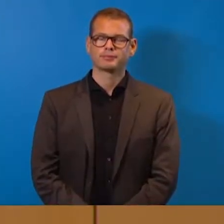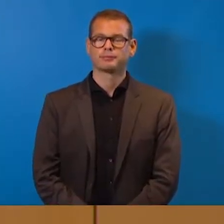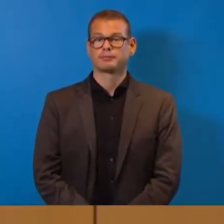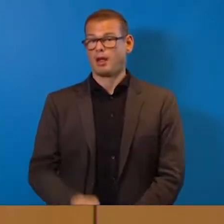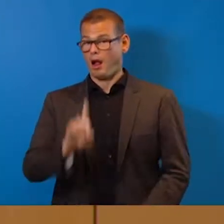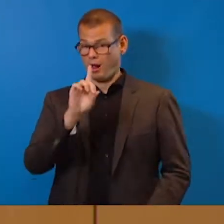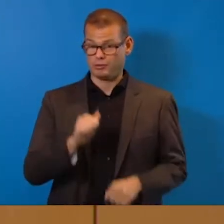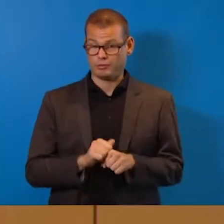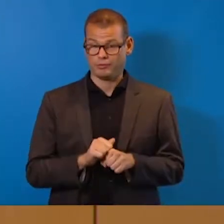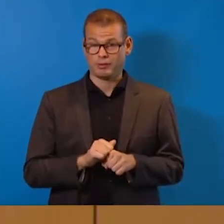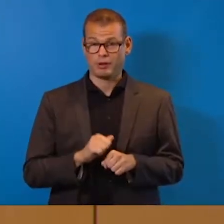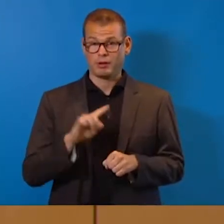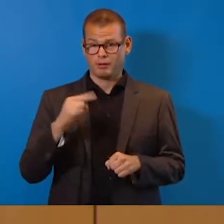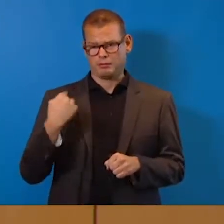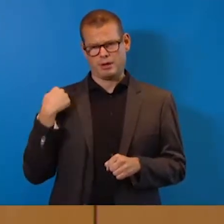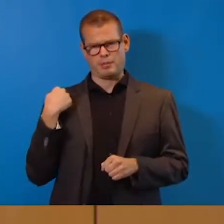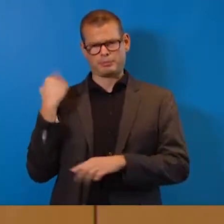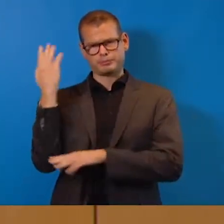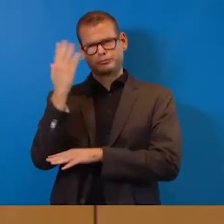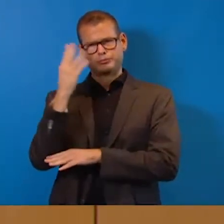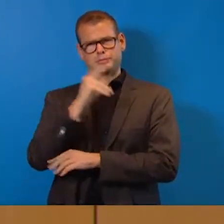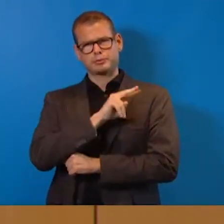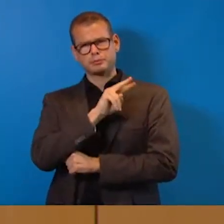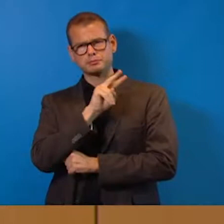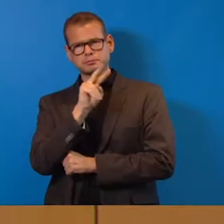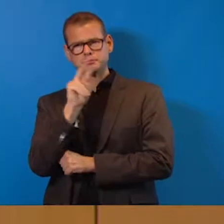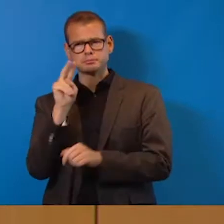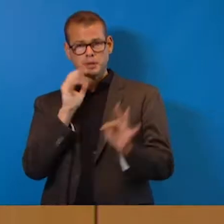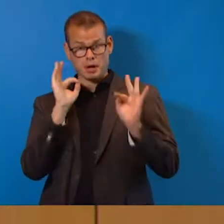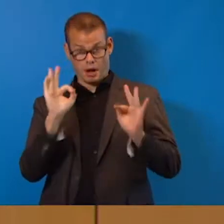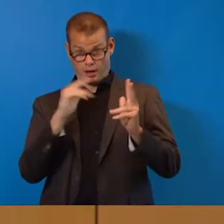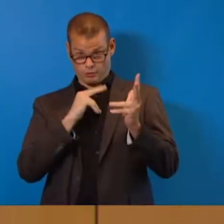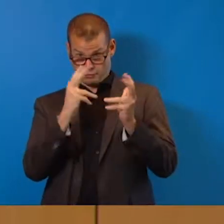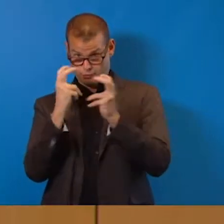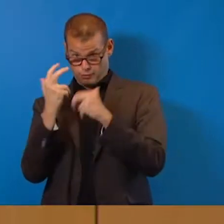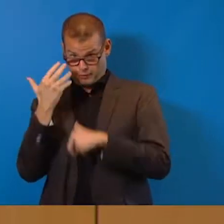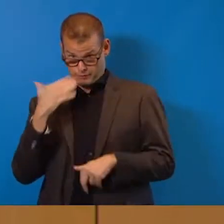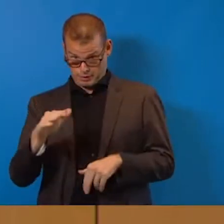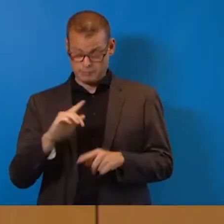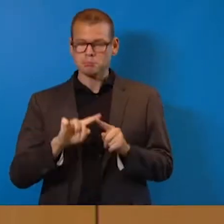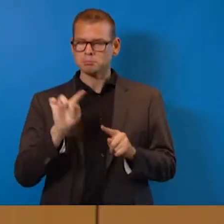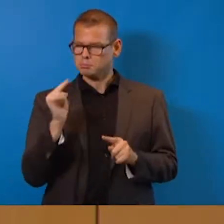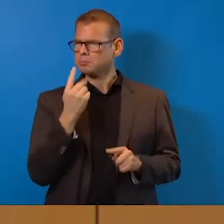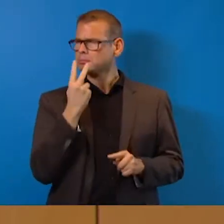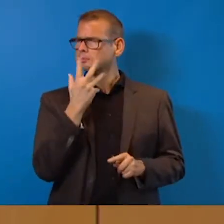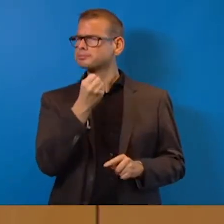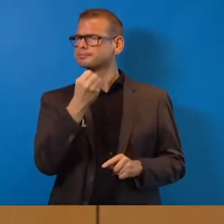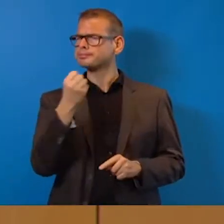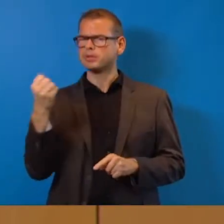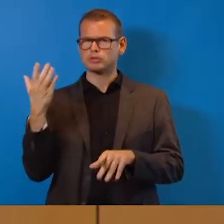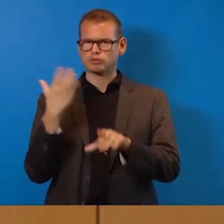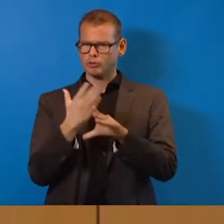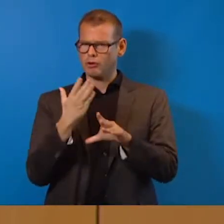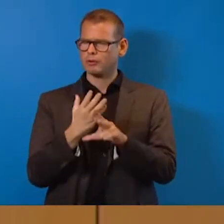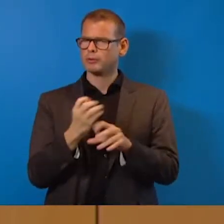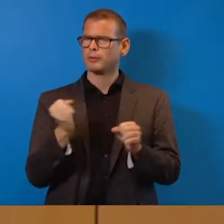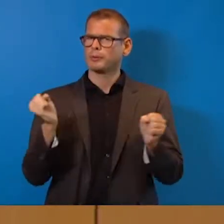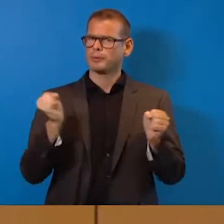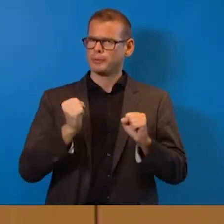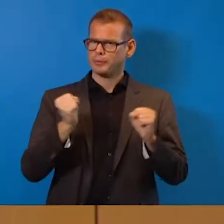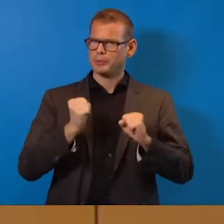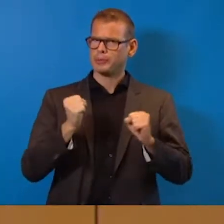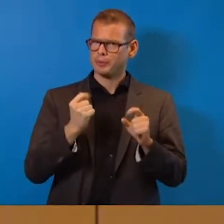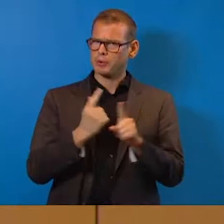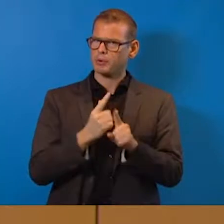Also wenn man all die Reden jetzt genau zugehört hat, dann stellt man schon fest, in welcher Bandbreite, in welcher